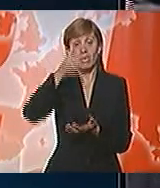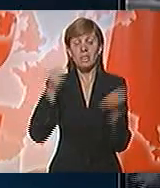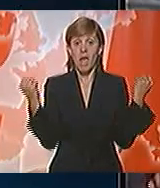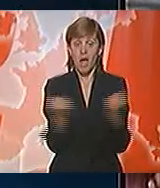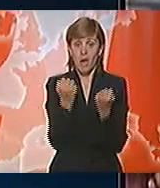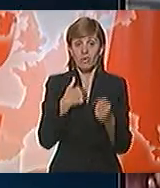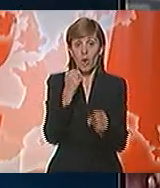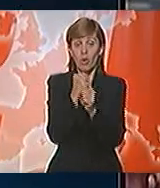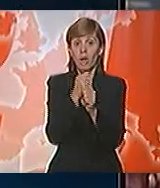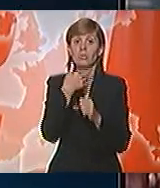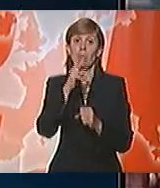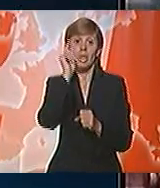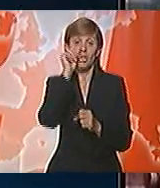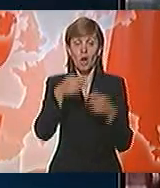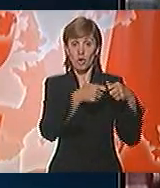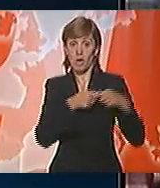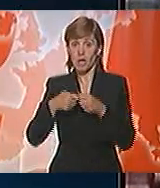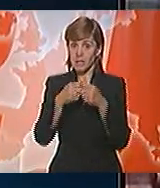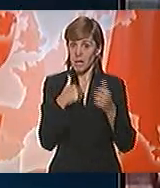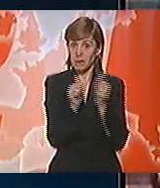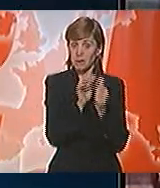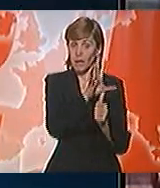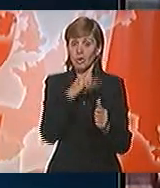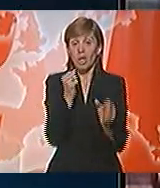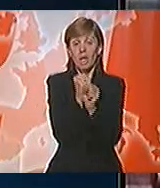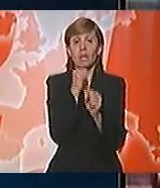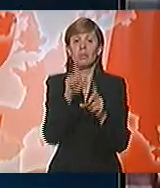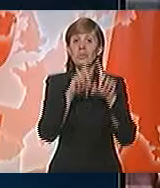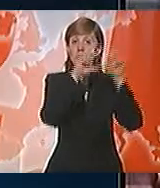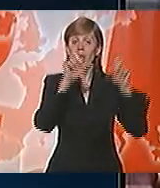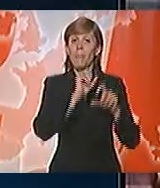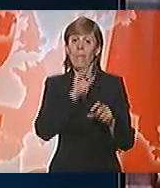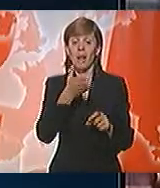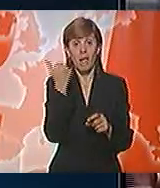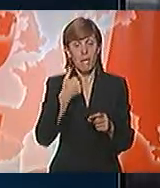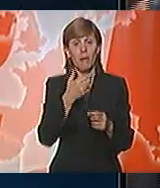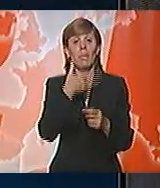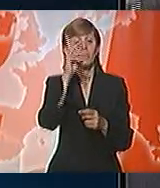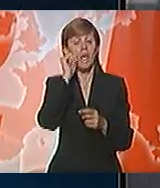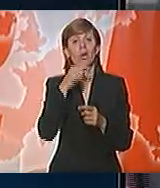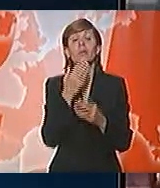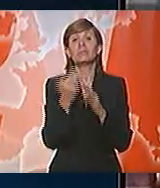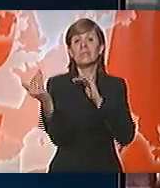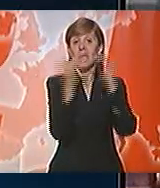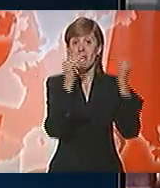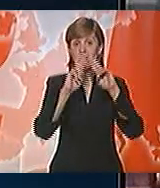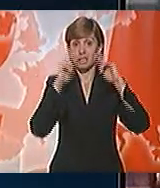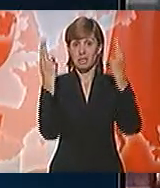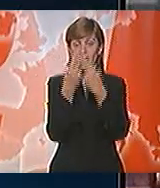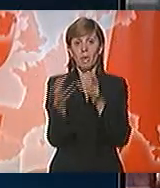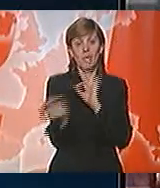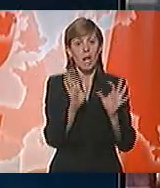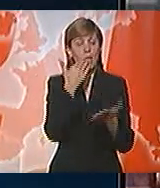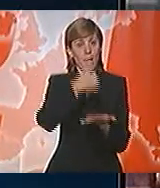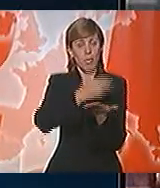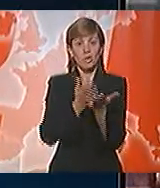učešće u delovanju međunarodnih organizacija i institucija, jer bez međunarodne sradnje u svetu u kojem je bezbednost nedeljiva,